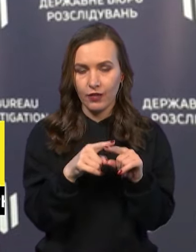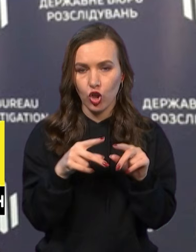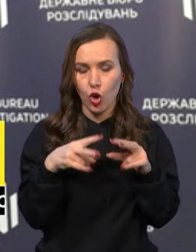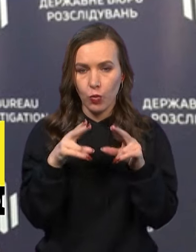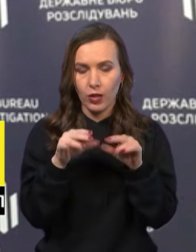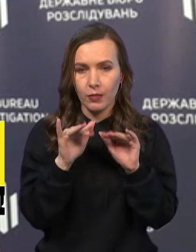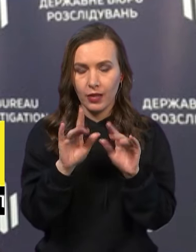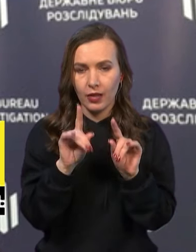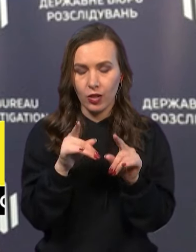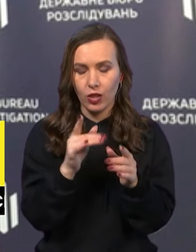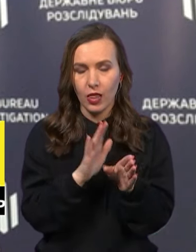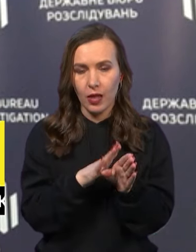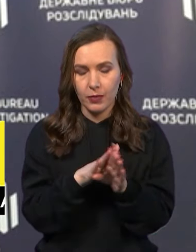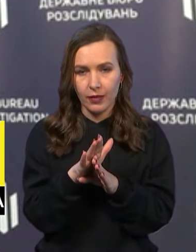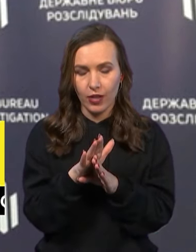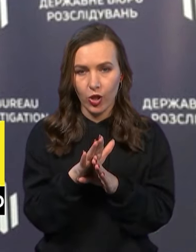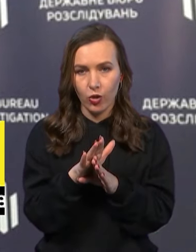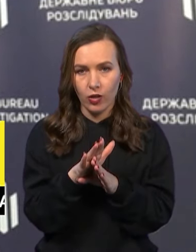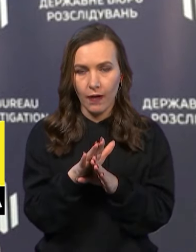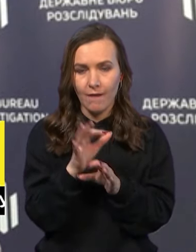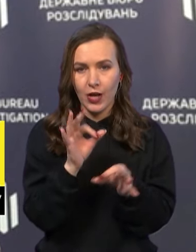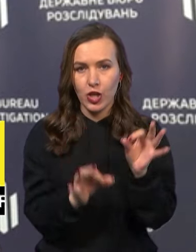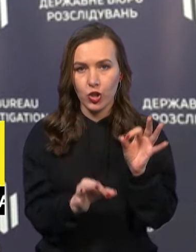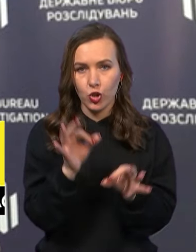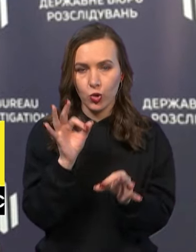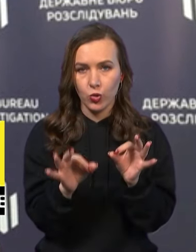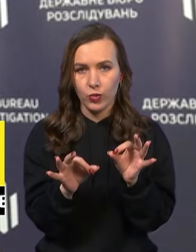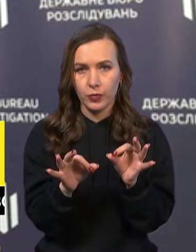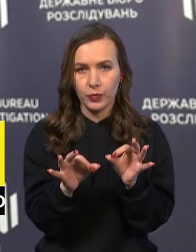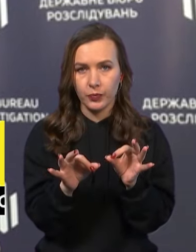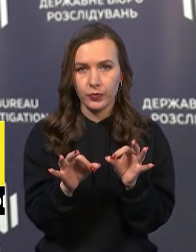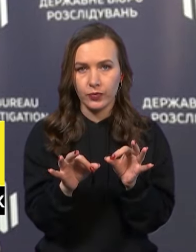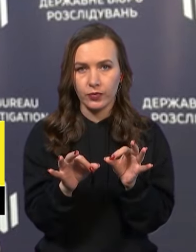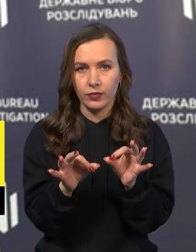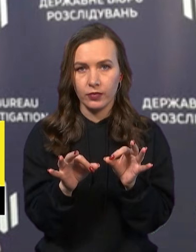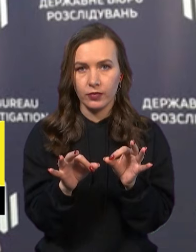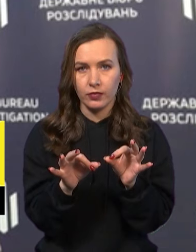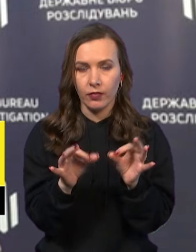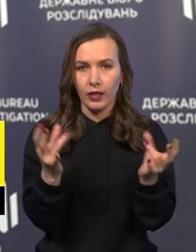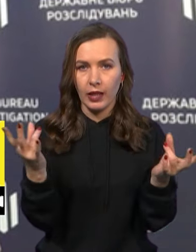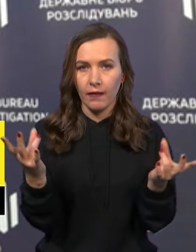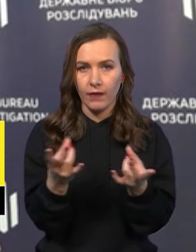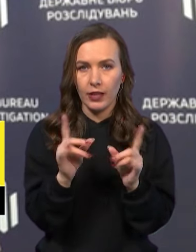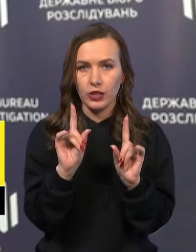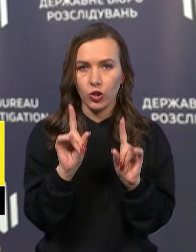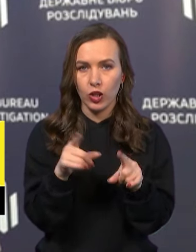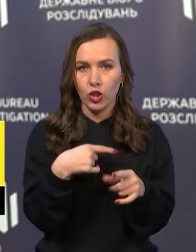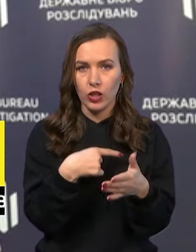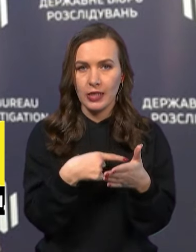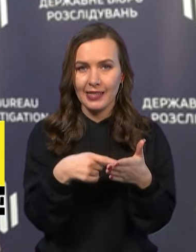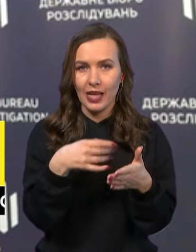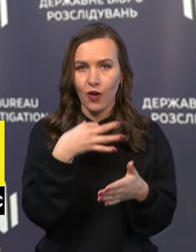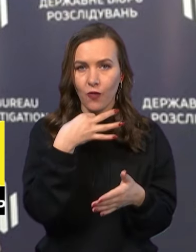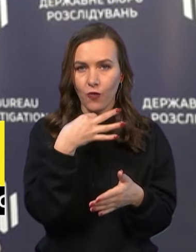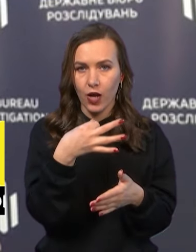провадженні також направлено в суд. І варто також зауважити,